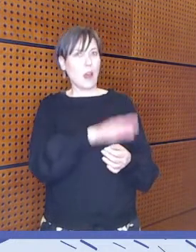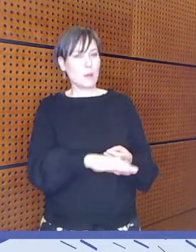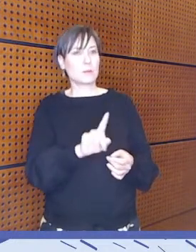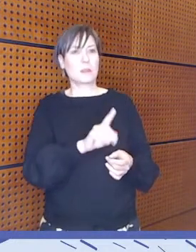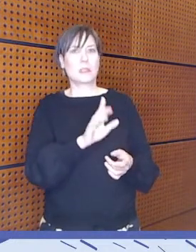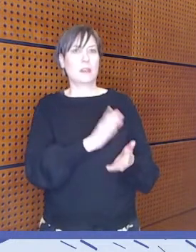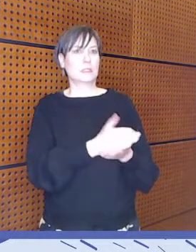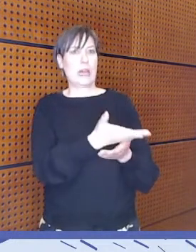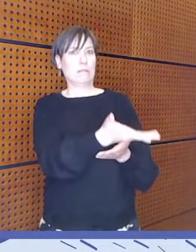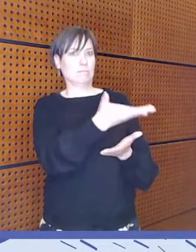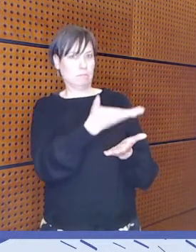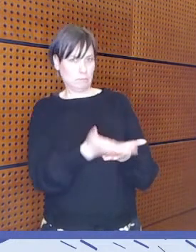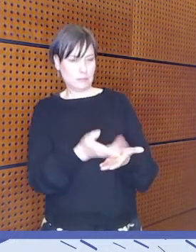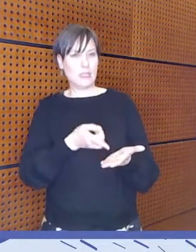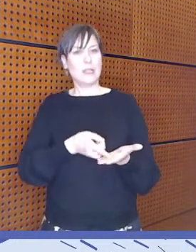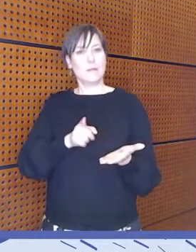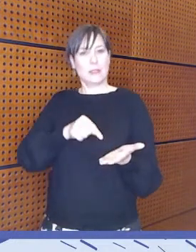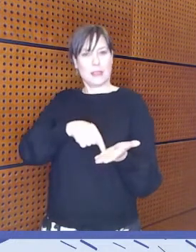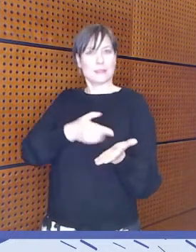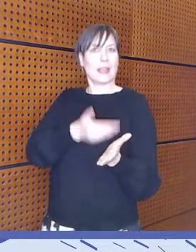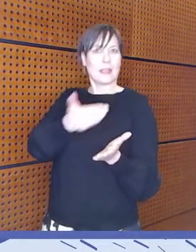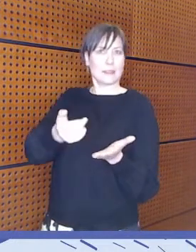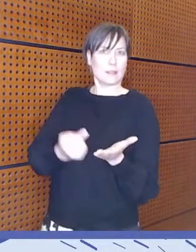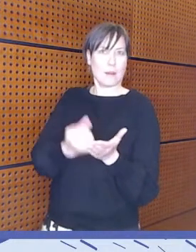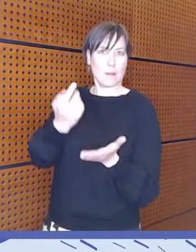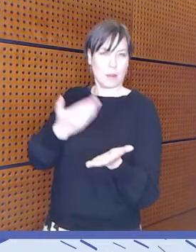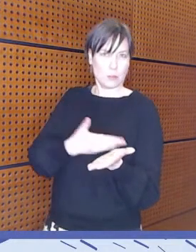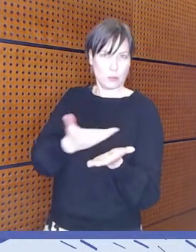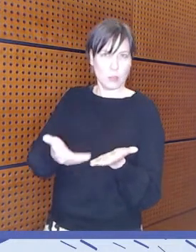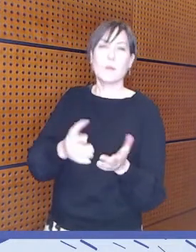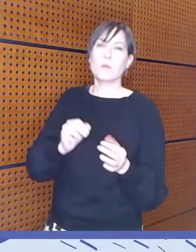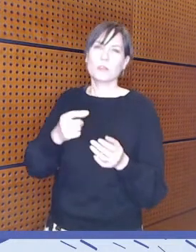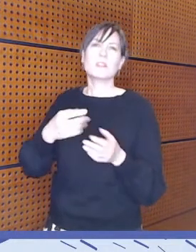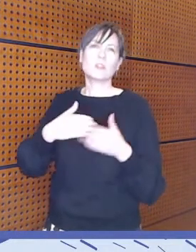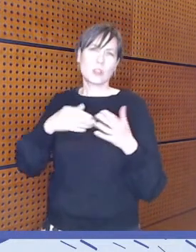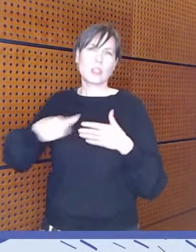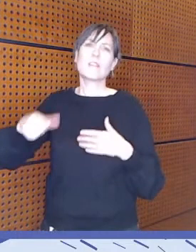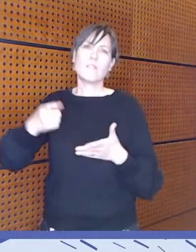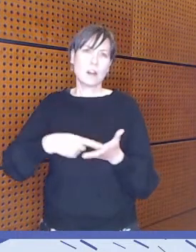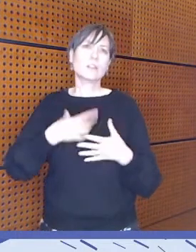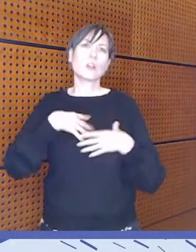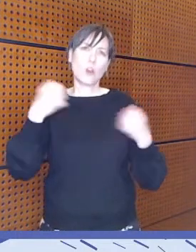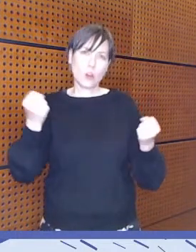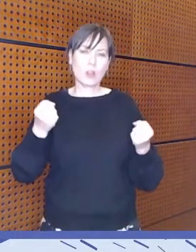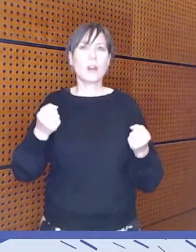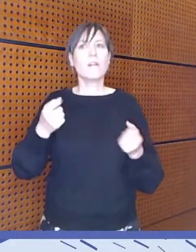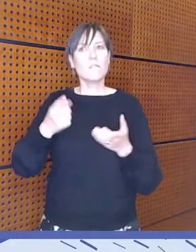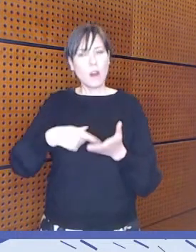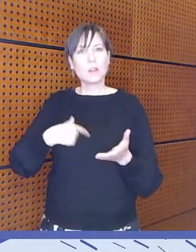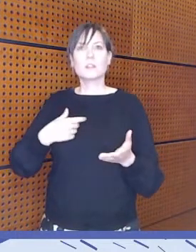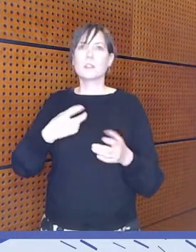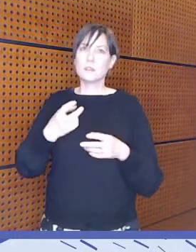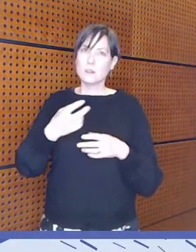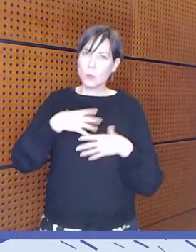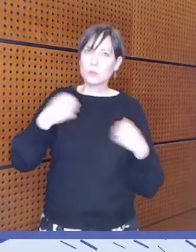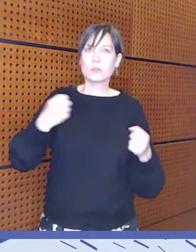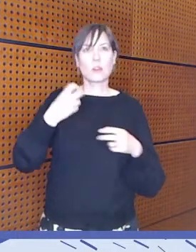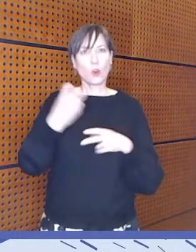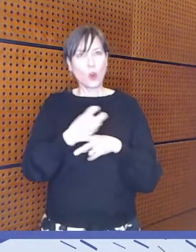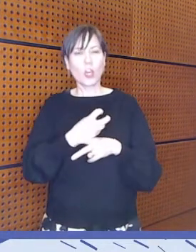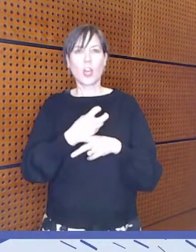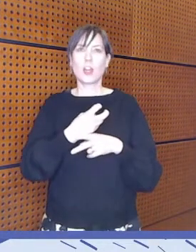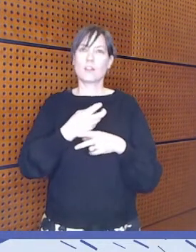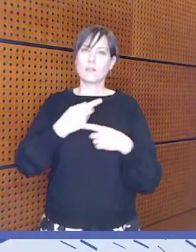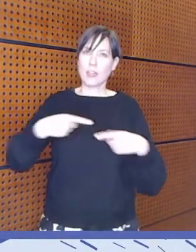tapahtuu. Mutta kaikki. Tämä tarvitsee sitä rohkeutta, uskallusta lähteä kokeilemaan, heittäytyä siihen mukaan sieltä